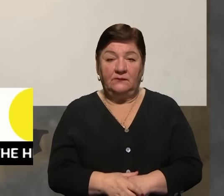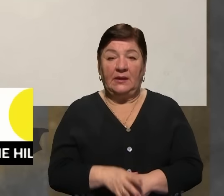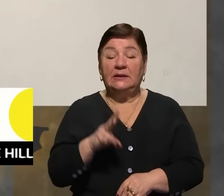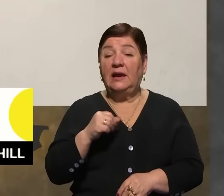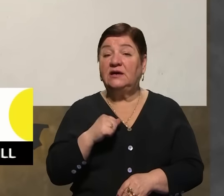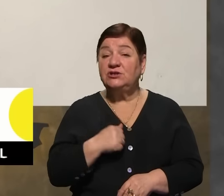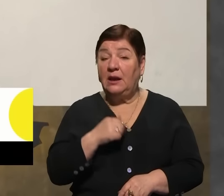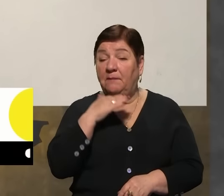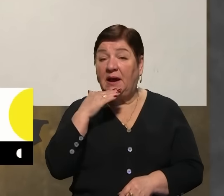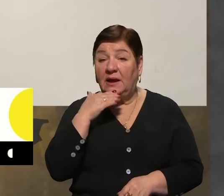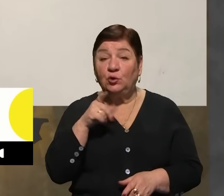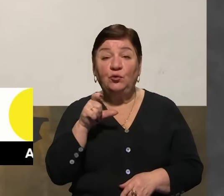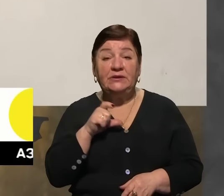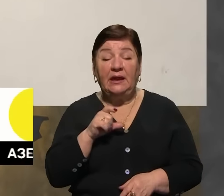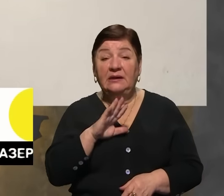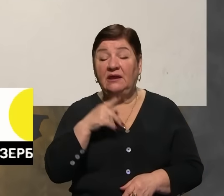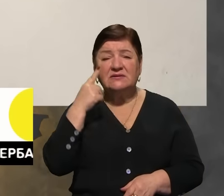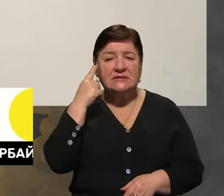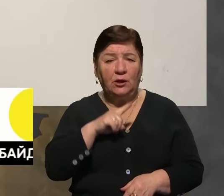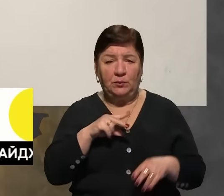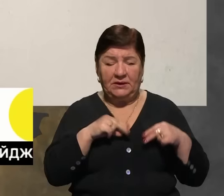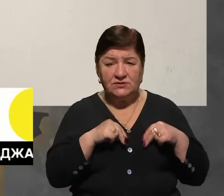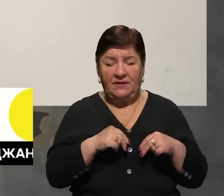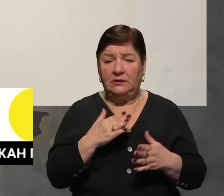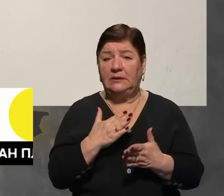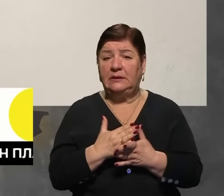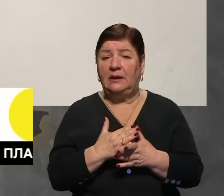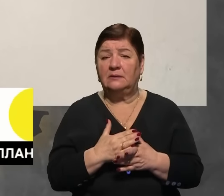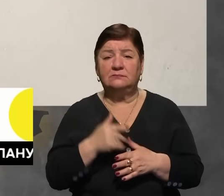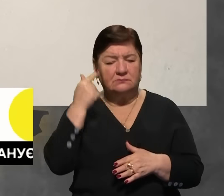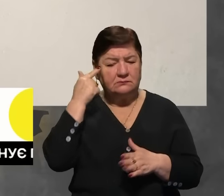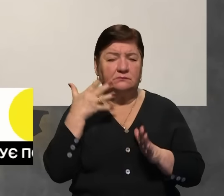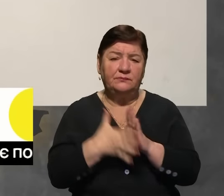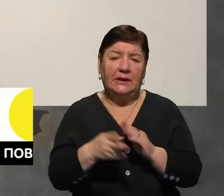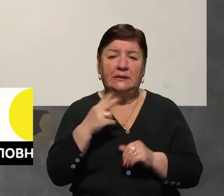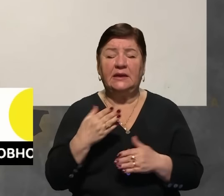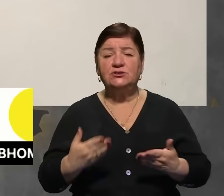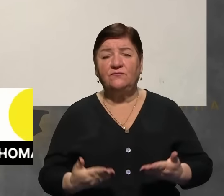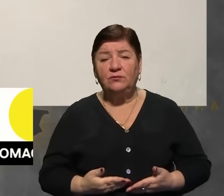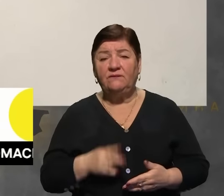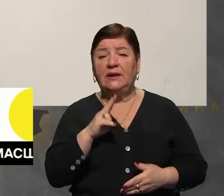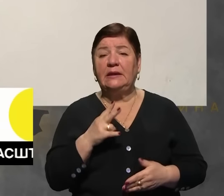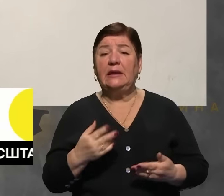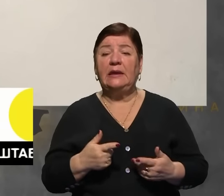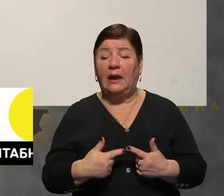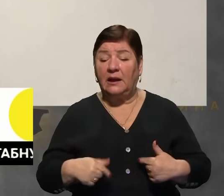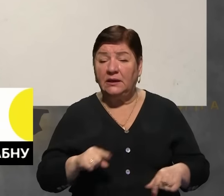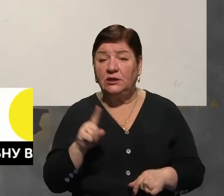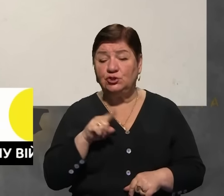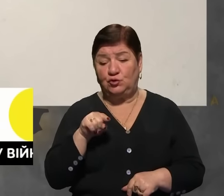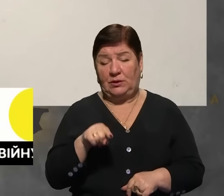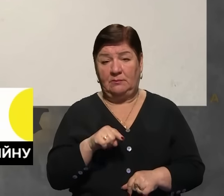на жаль, багато людей дійсно не вміють працювати з реальностю, не вміють правильно розуміти, де вони живуть, в якій країні і шокуються.